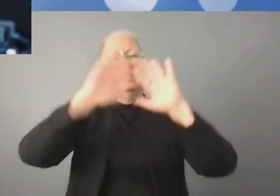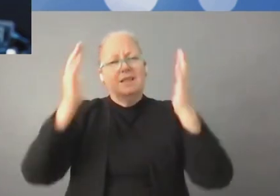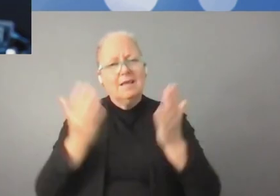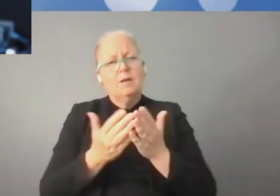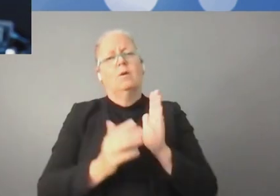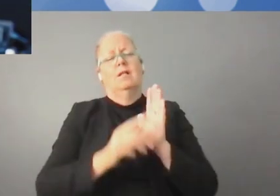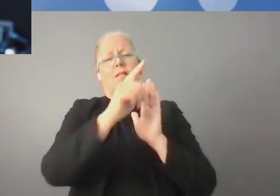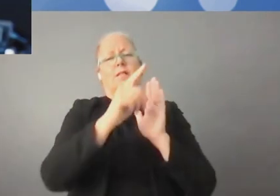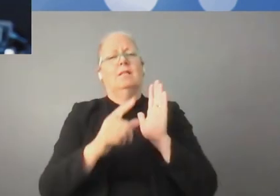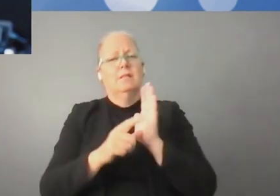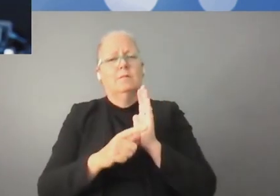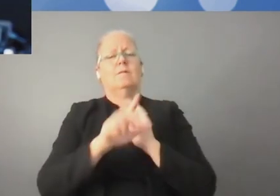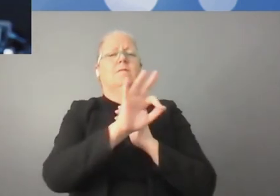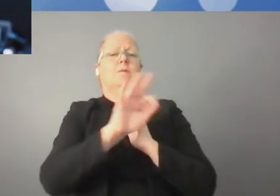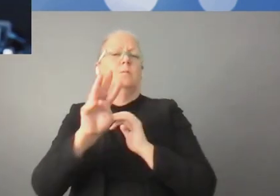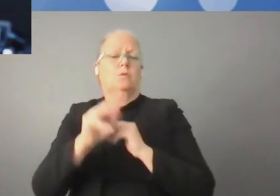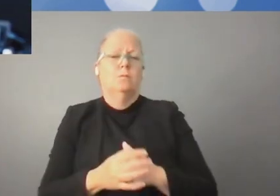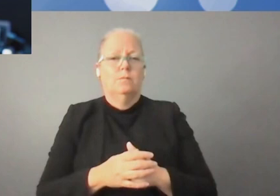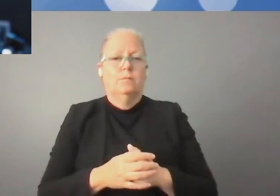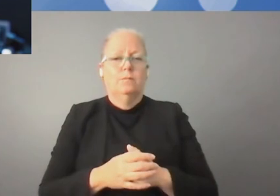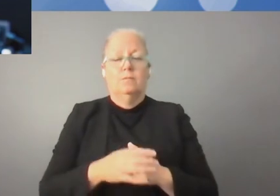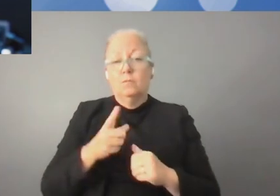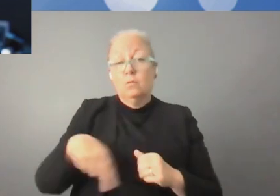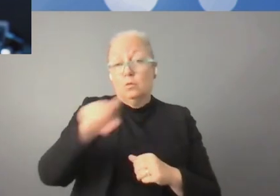coopération entre les privés et le public est très importante.